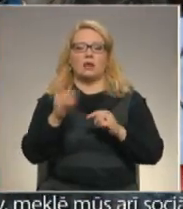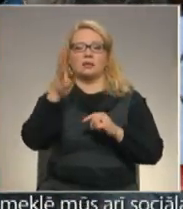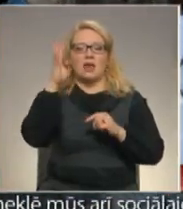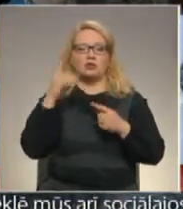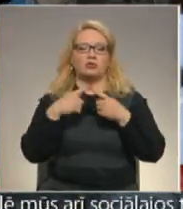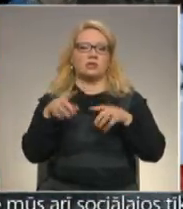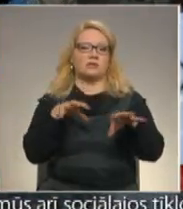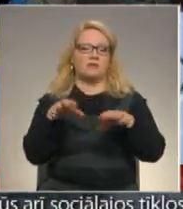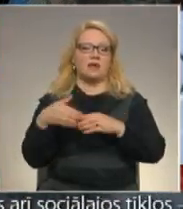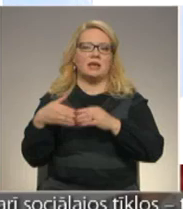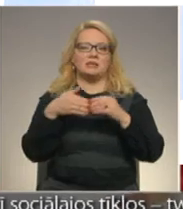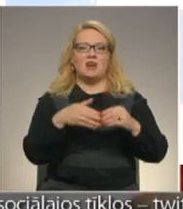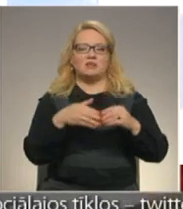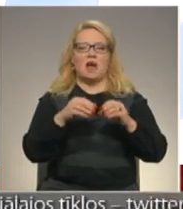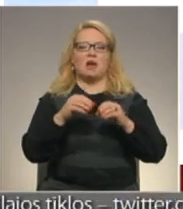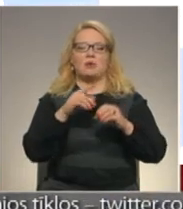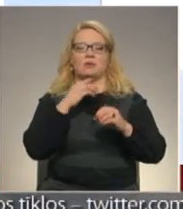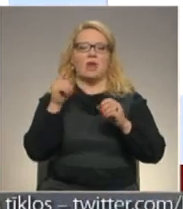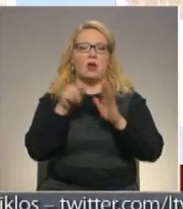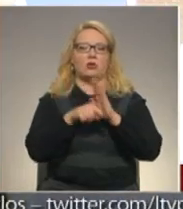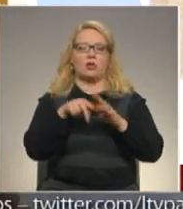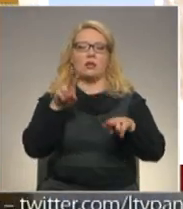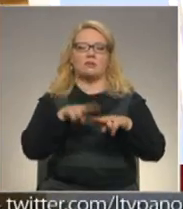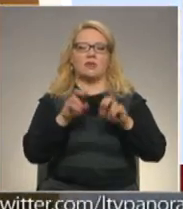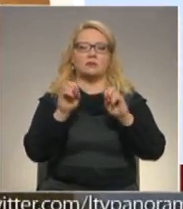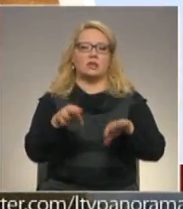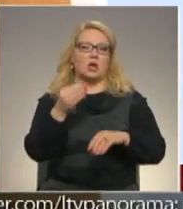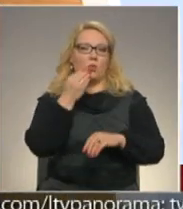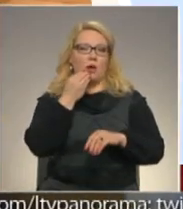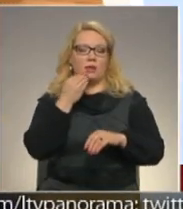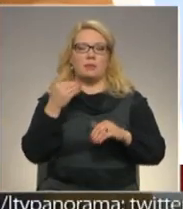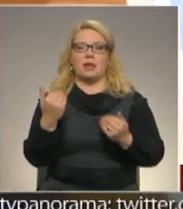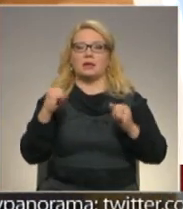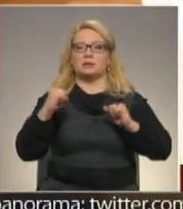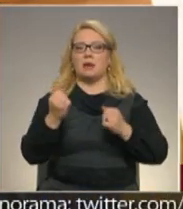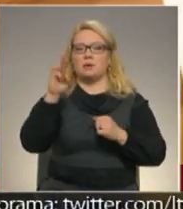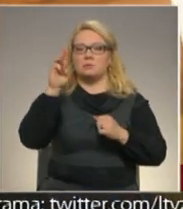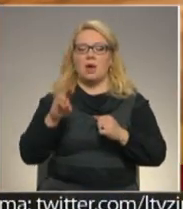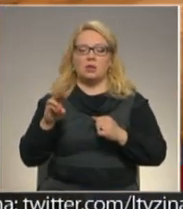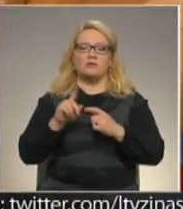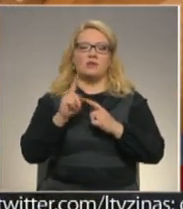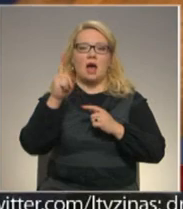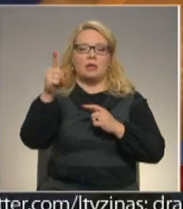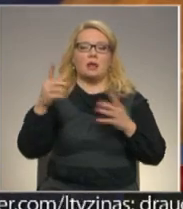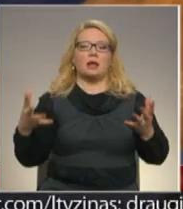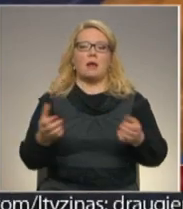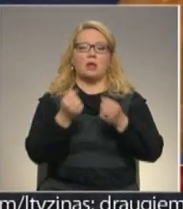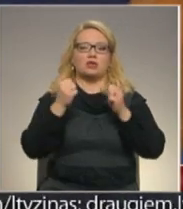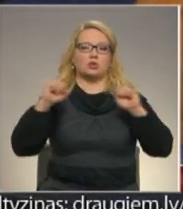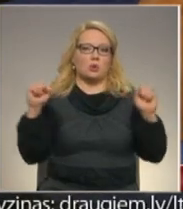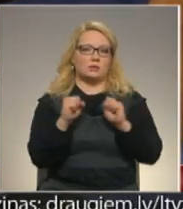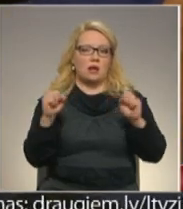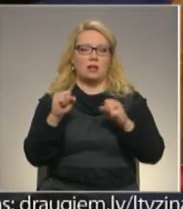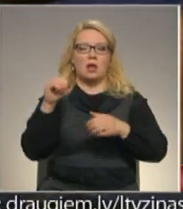dzīvnieki, izvazājot nekontrolētās vietās atstāto ēdienu. Savukārt šobrīd ziemas mēnešos visaktālākā ir kaķu paglābšanās no sala,